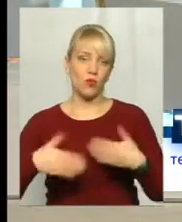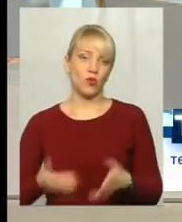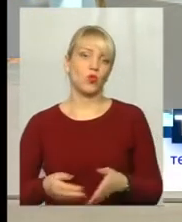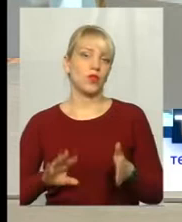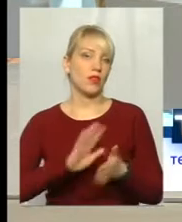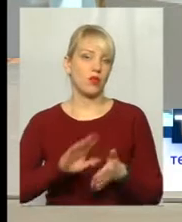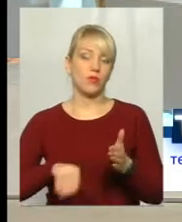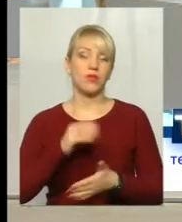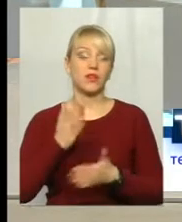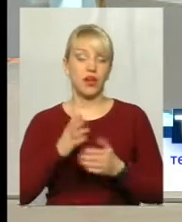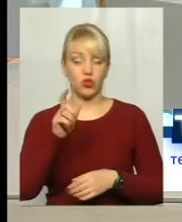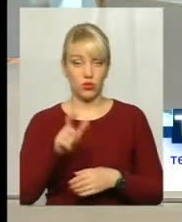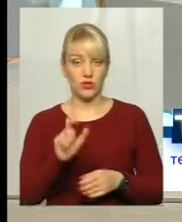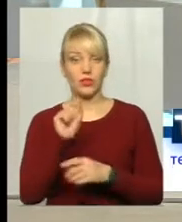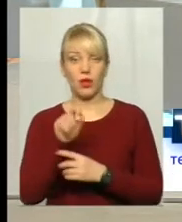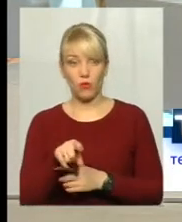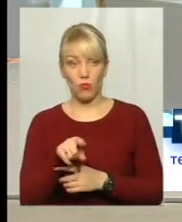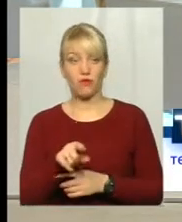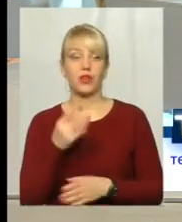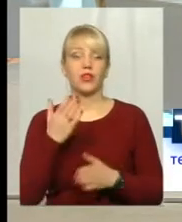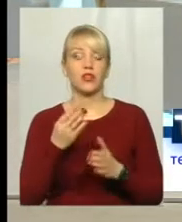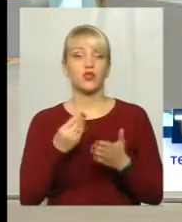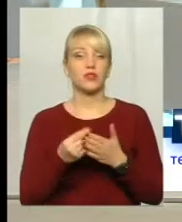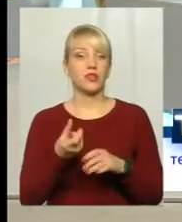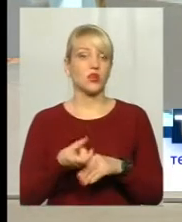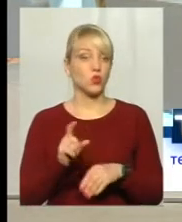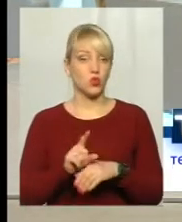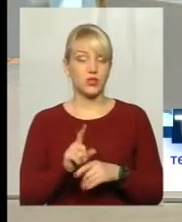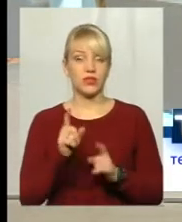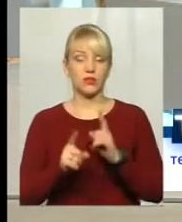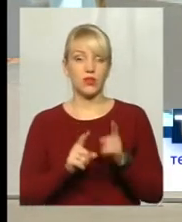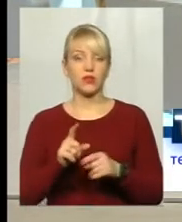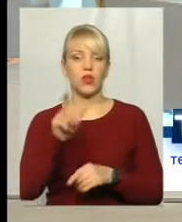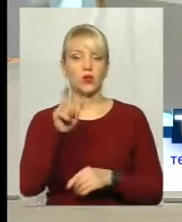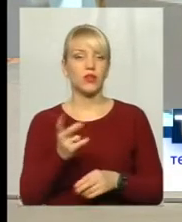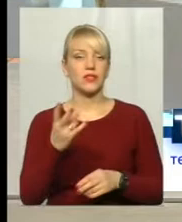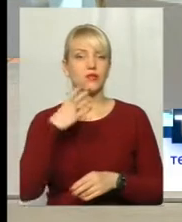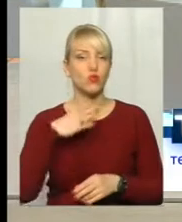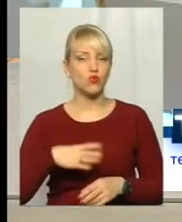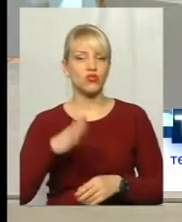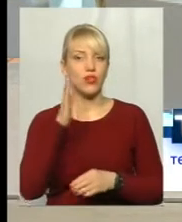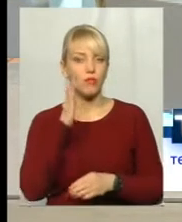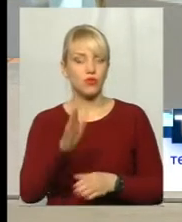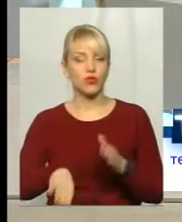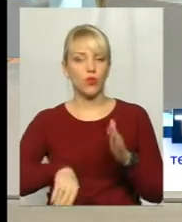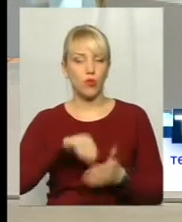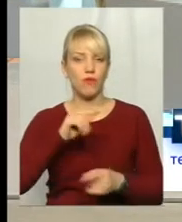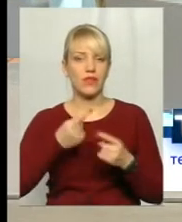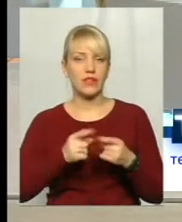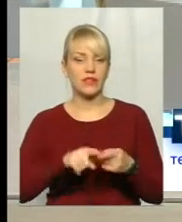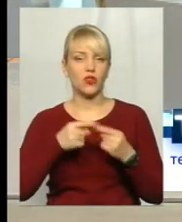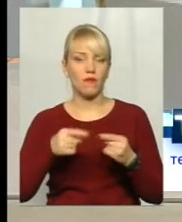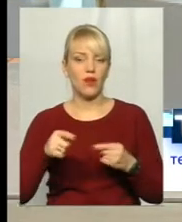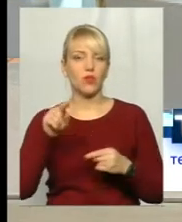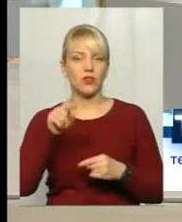це замовила, то, якщо дуже ціна зміниться, вона буде змушена купити, придбати цей товар по тій ціні, які